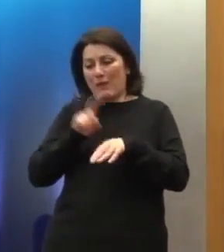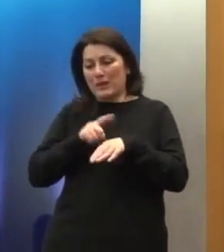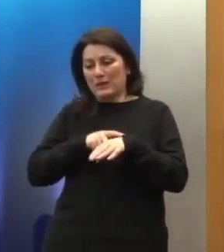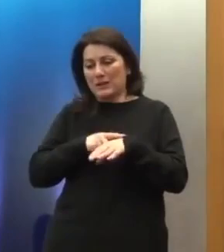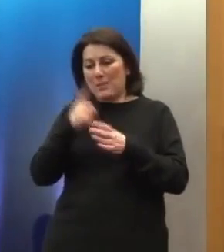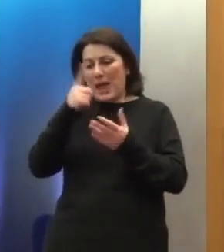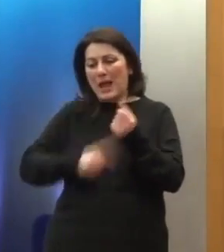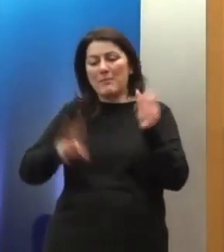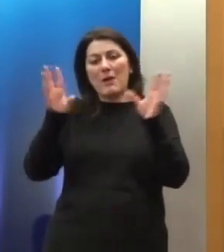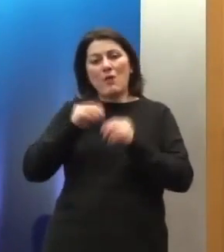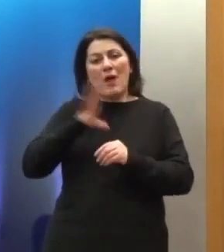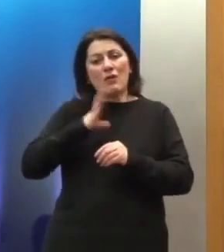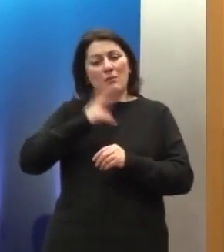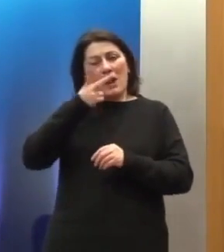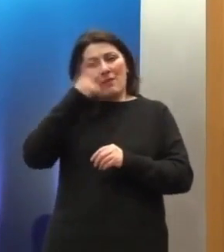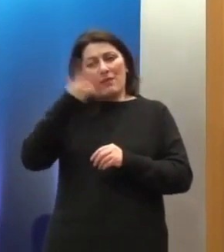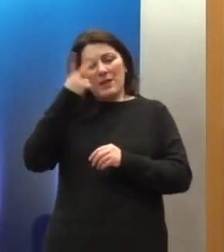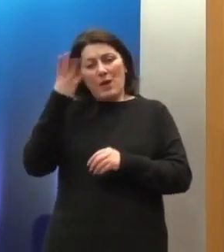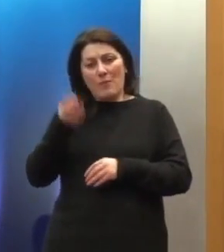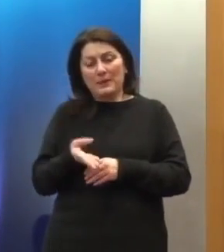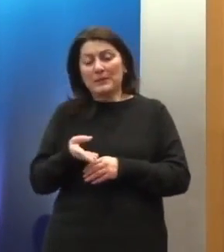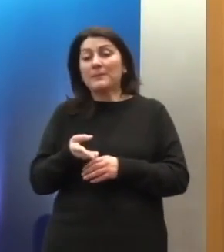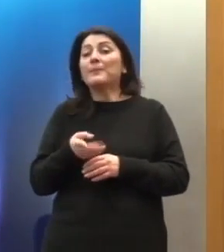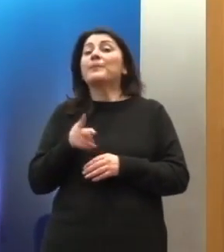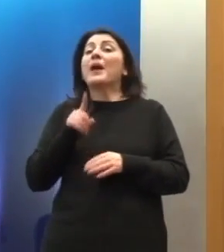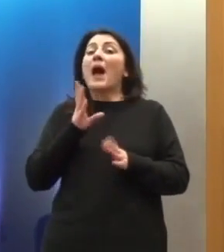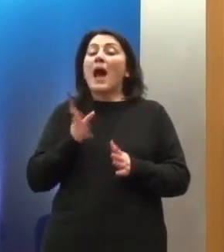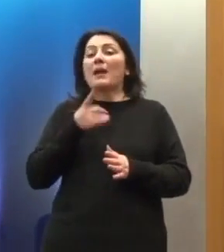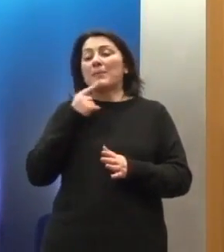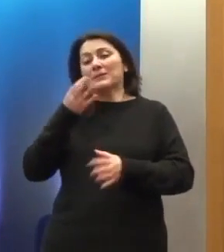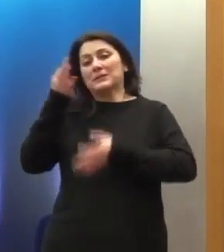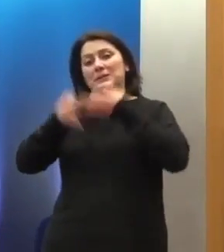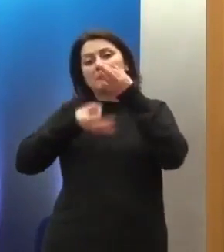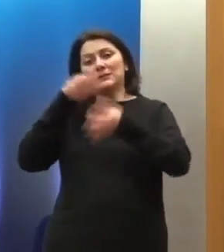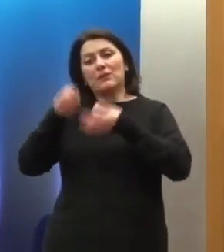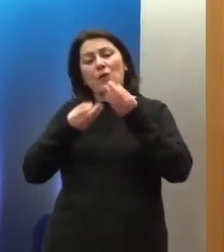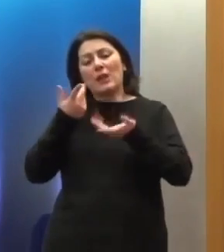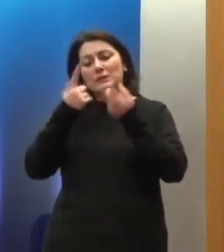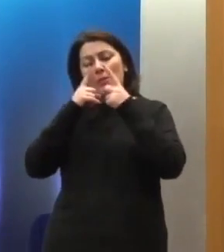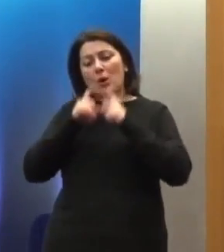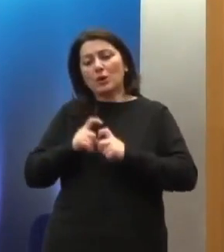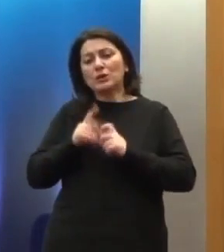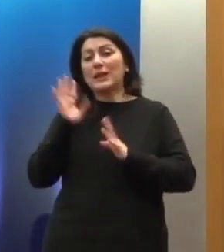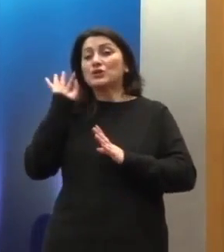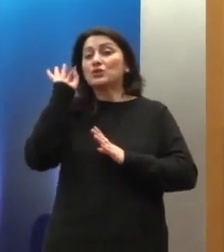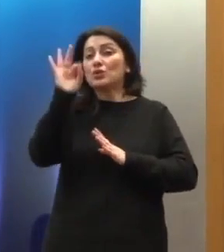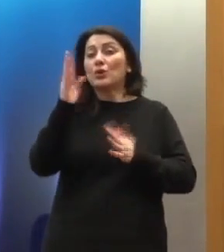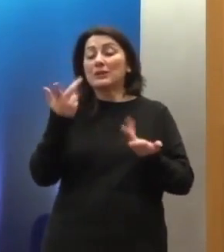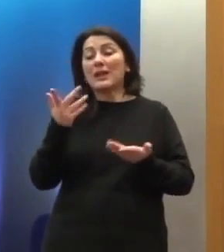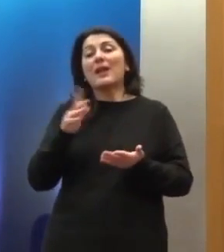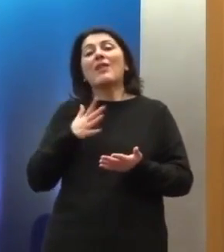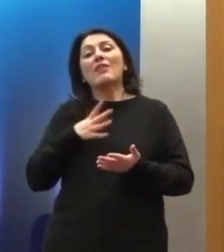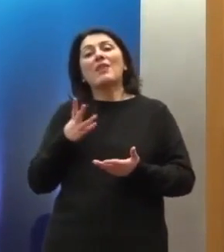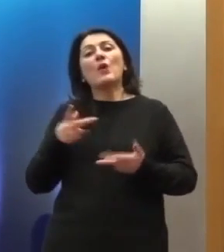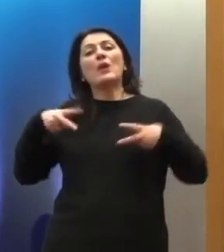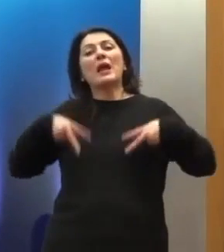δικαιωμάτων. Συνεπώς, οι συστάσεις που κάνετε είναι υποχρεωτικές ή δεν είναι υποχρεωτικές, ο στόχος τους είναι στην ουσία να επιτρέψουν στο κράτος